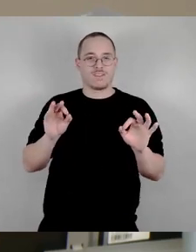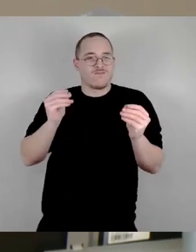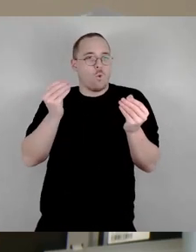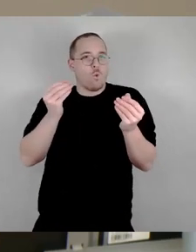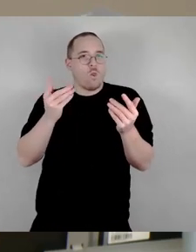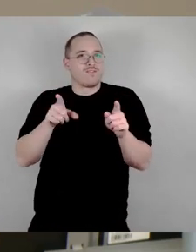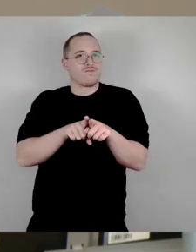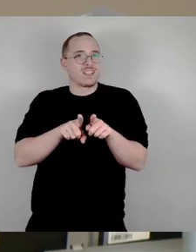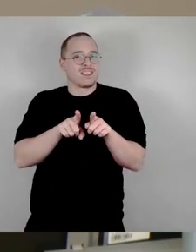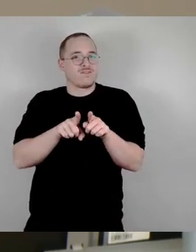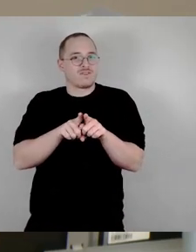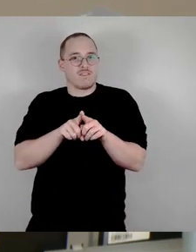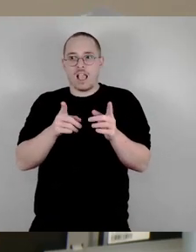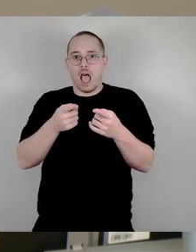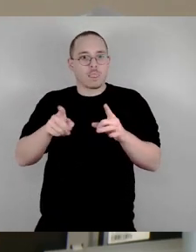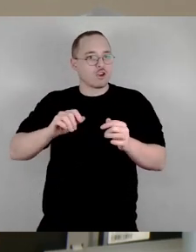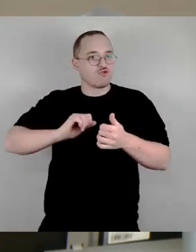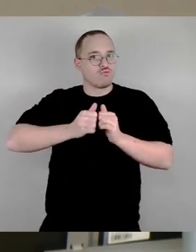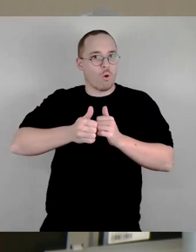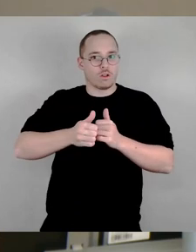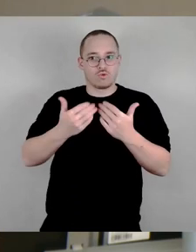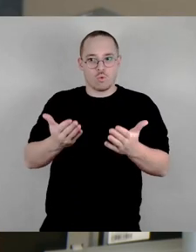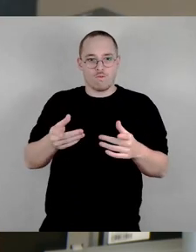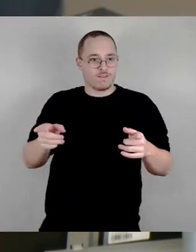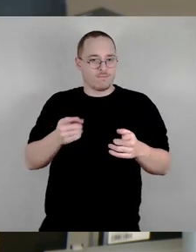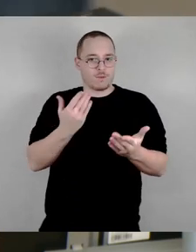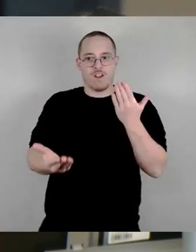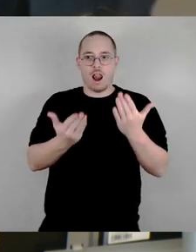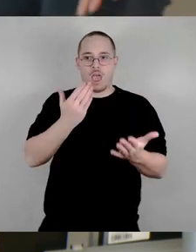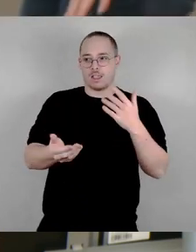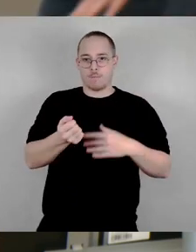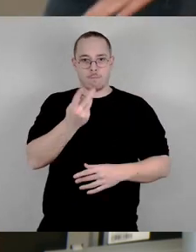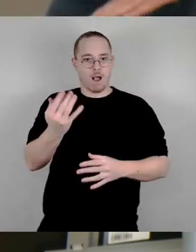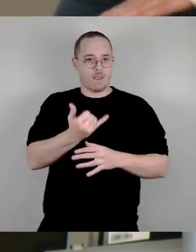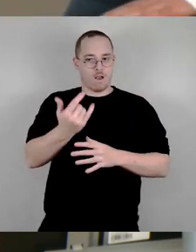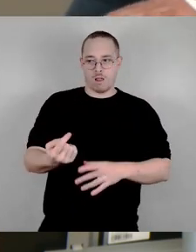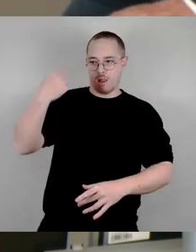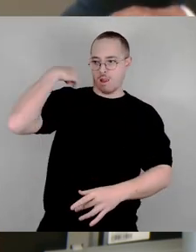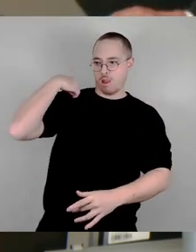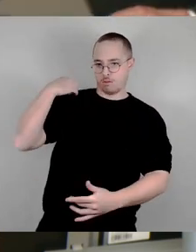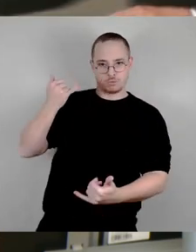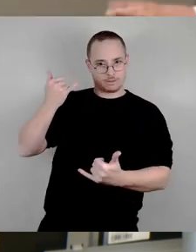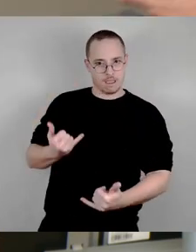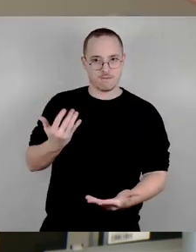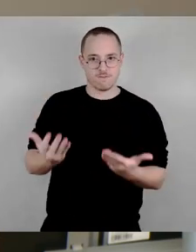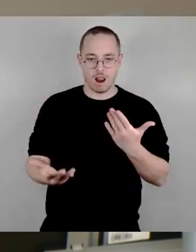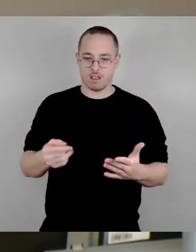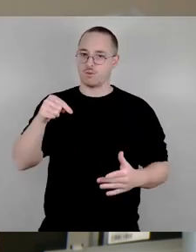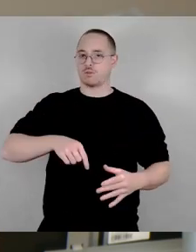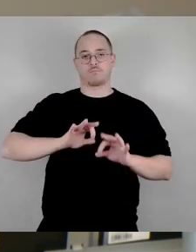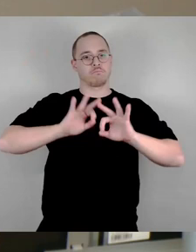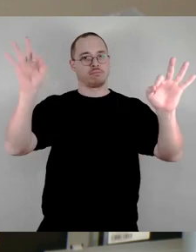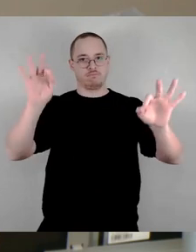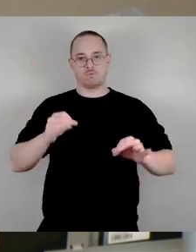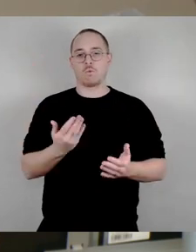wir noch vor einigen Jahren gemacht haben. Ganz großes Lob hier an die Verwaltung, wie das gelaufen